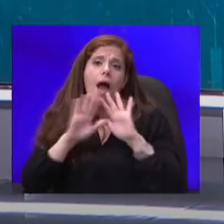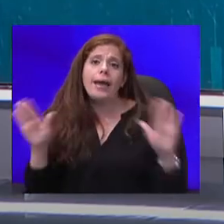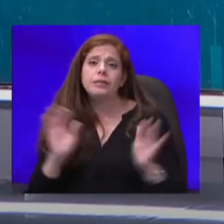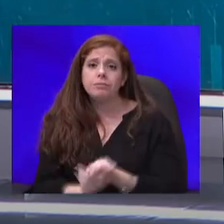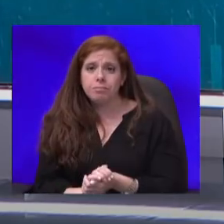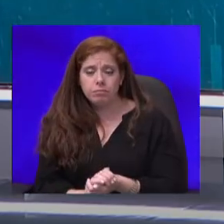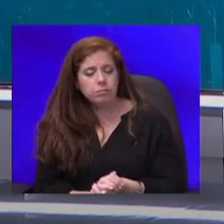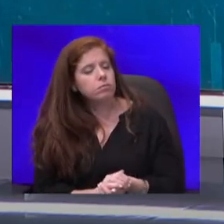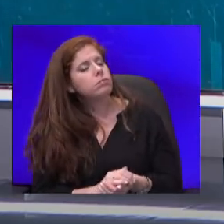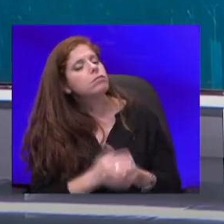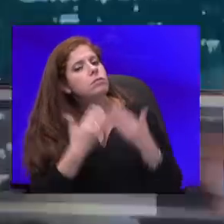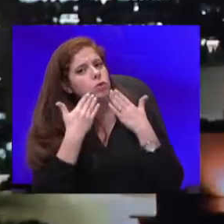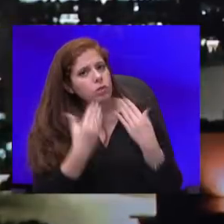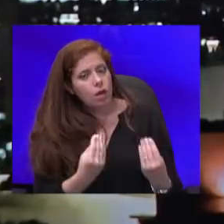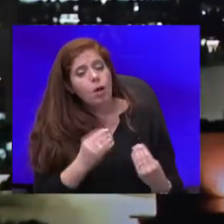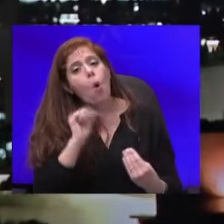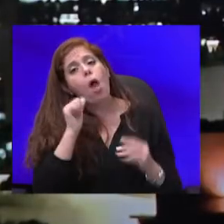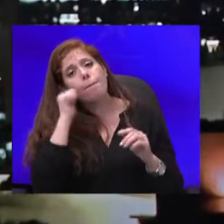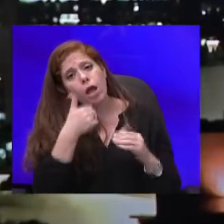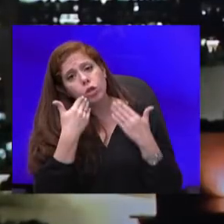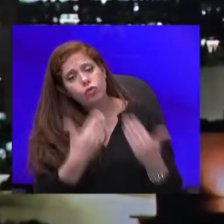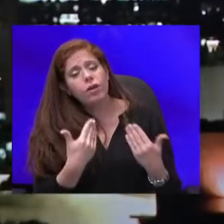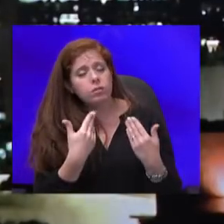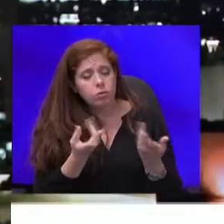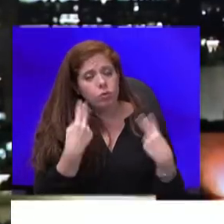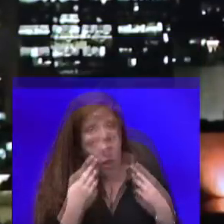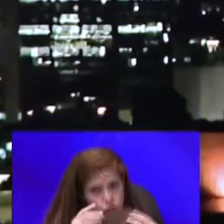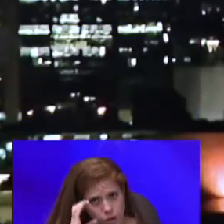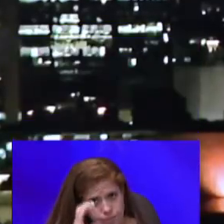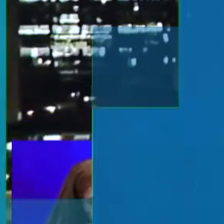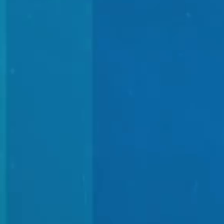אולי מחרתי לנו תשובה, תודה רבה שהייתה איתנו. אני מקווה שכן, תודה לכם.